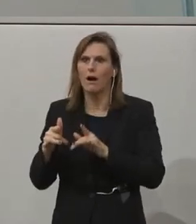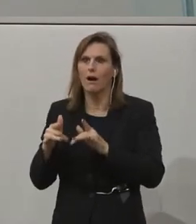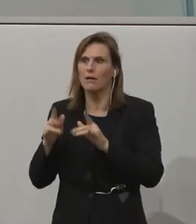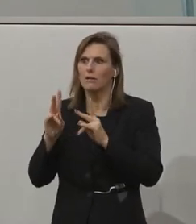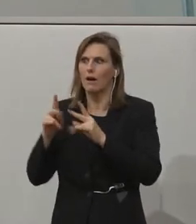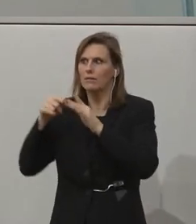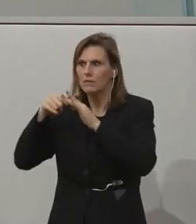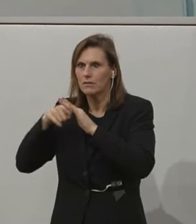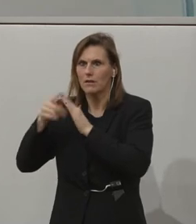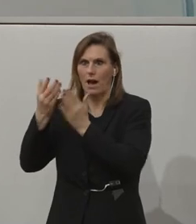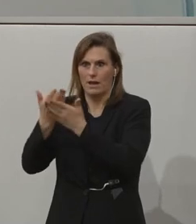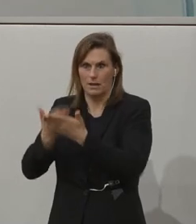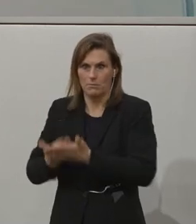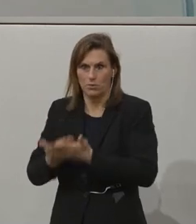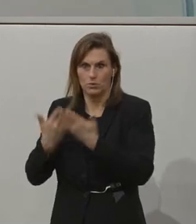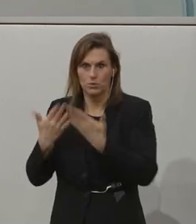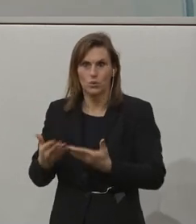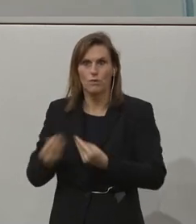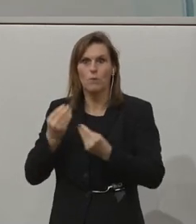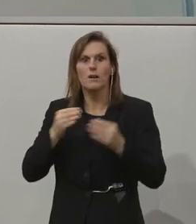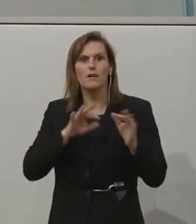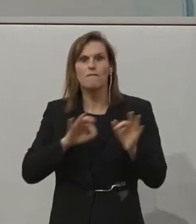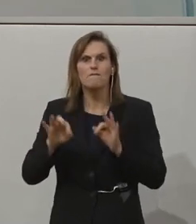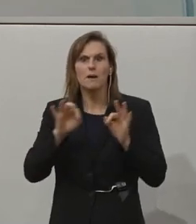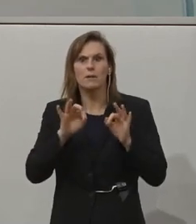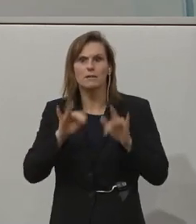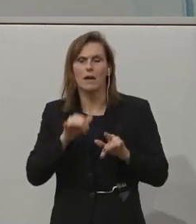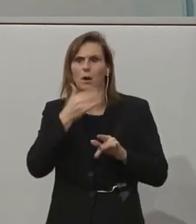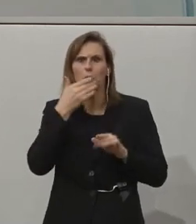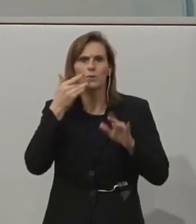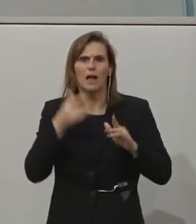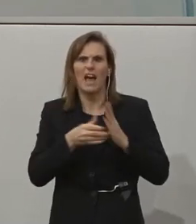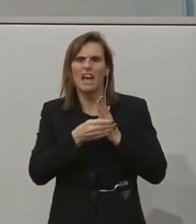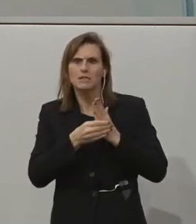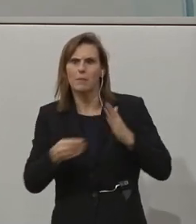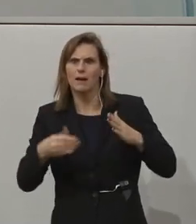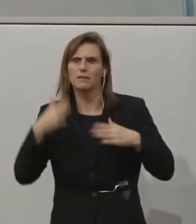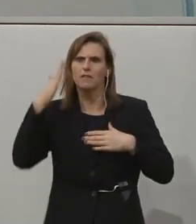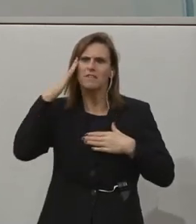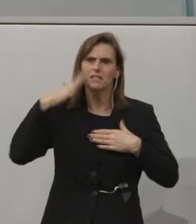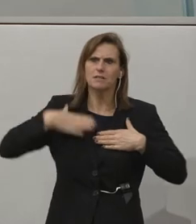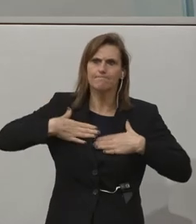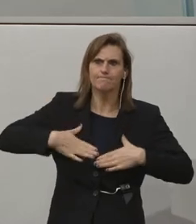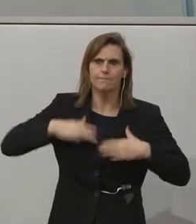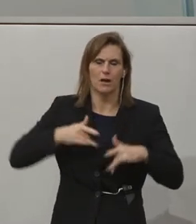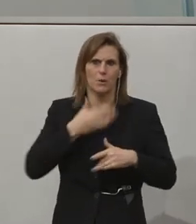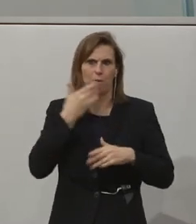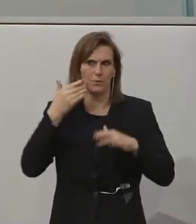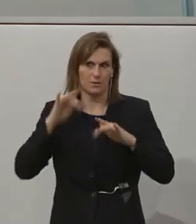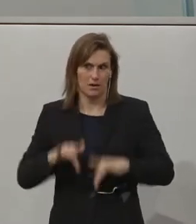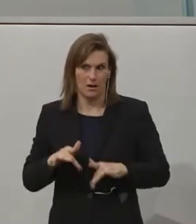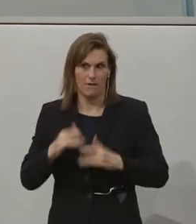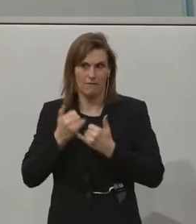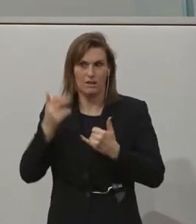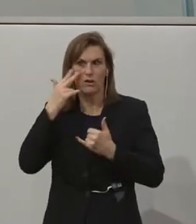expertise in intellectual disability, but the partner will. So the business really just has to be willing to